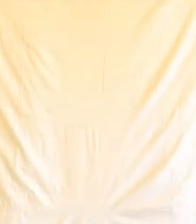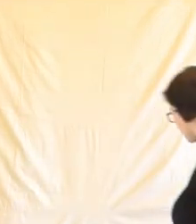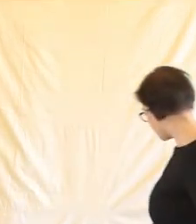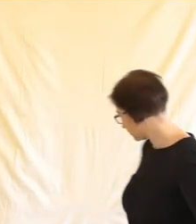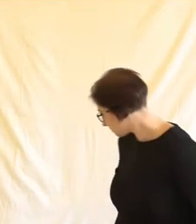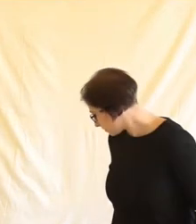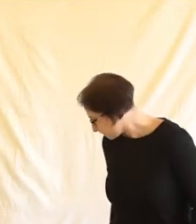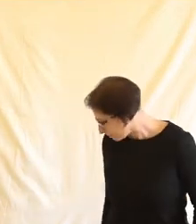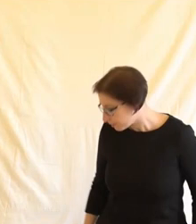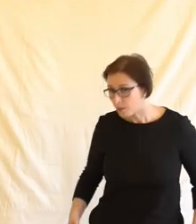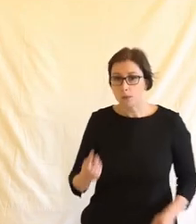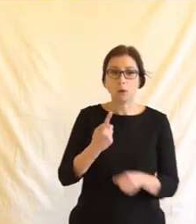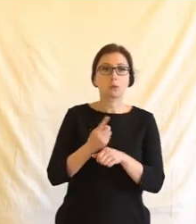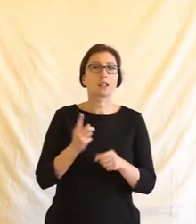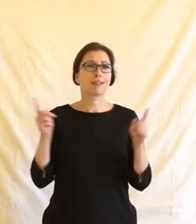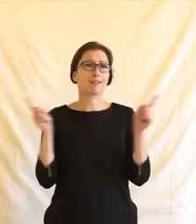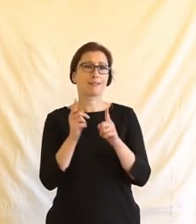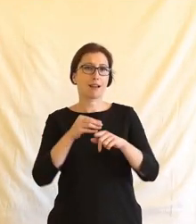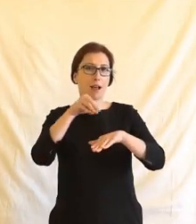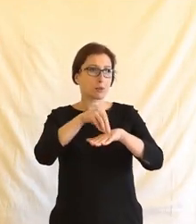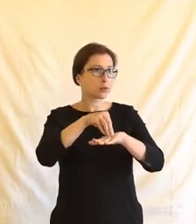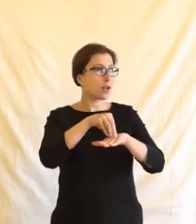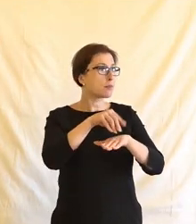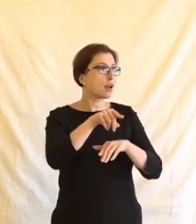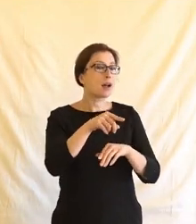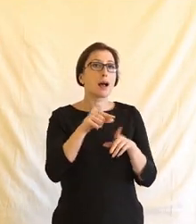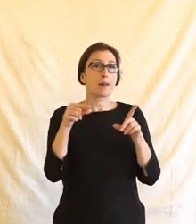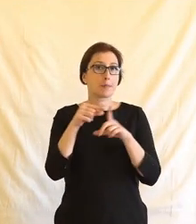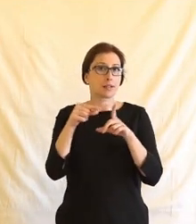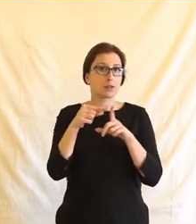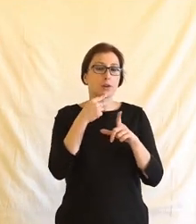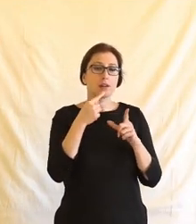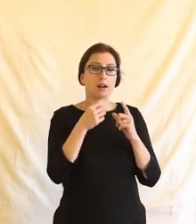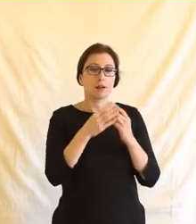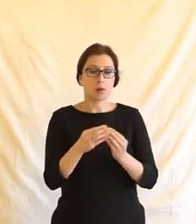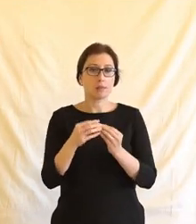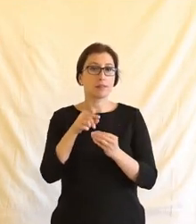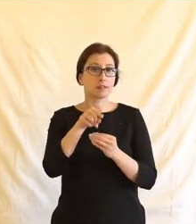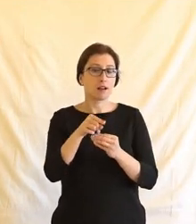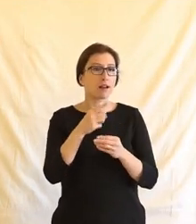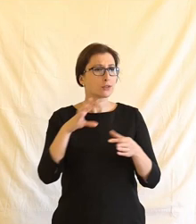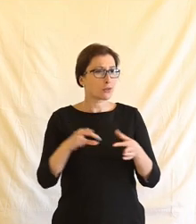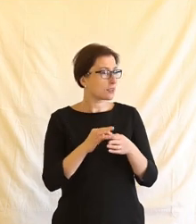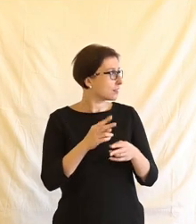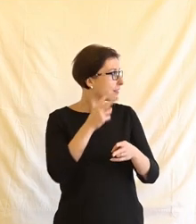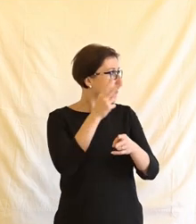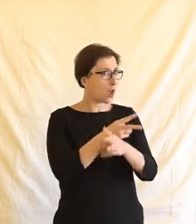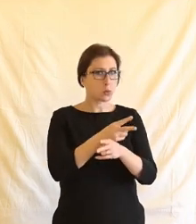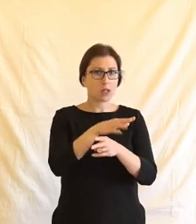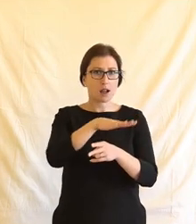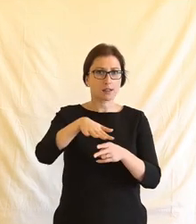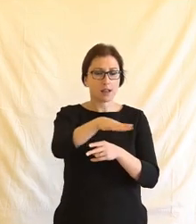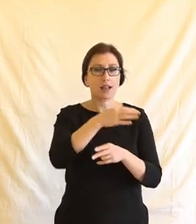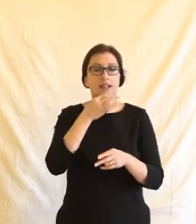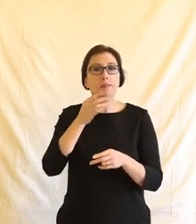Já máš tam jenom jako krátkou poznámku k tomu, že ono i z hlediska jako nějaké neutralitě těch datových setů, pokud bych měla vlastně nějaký